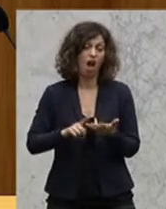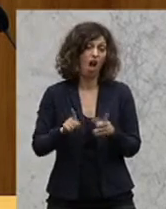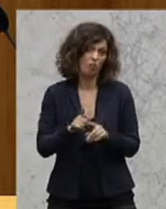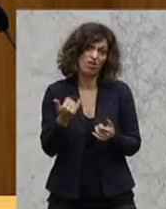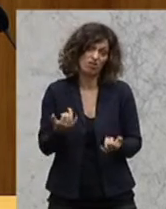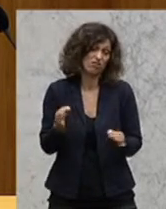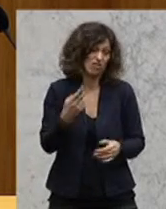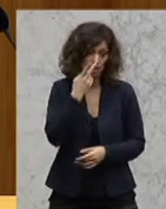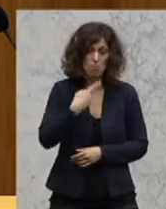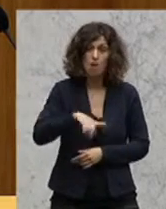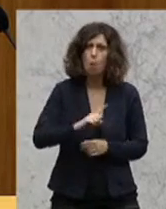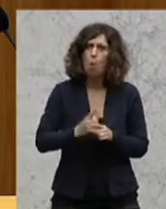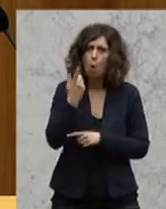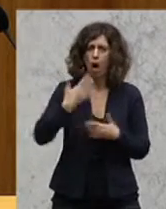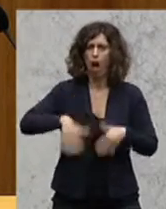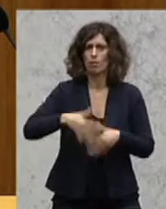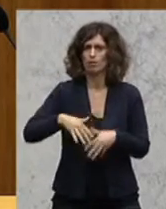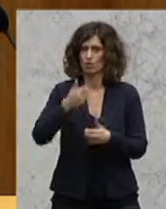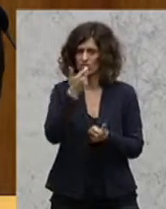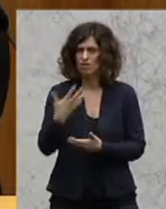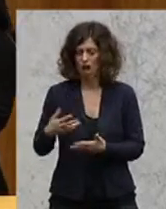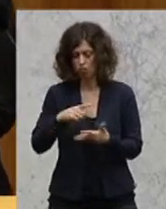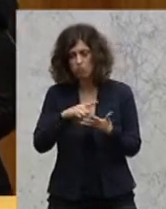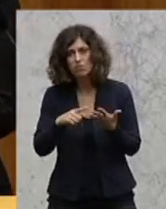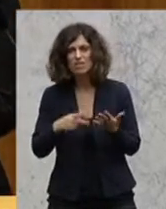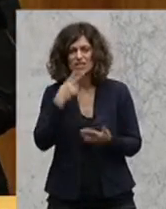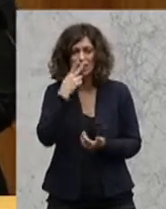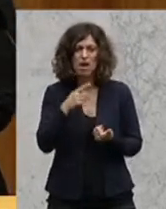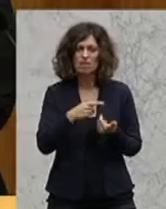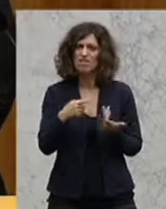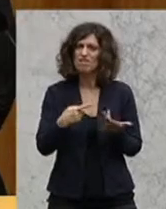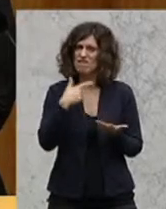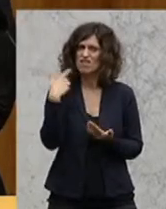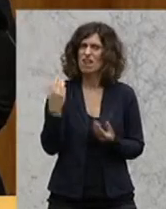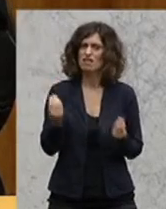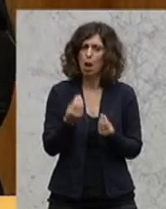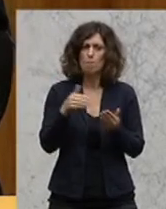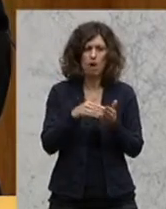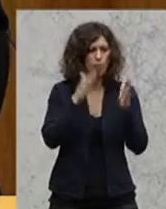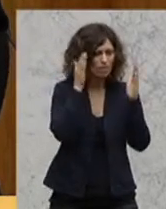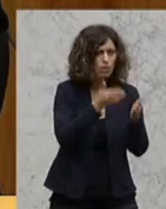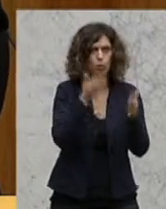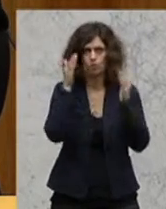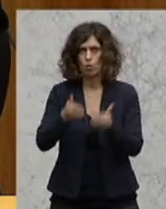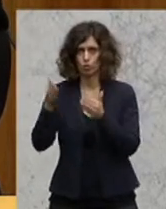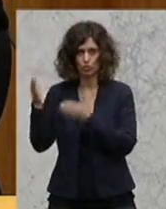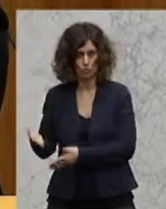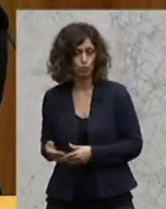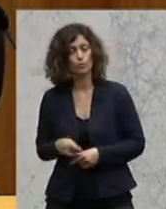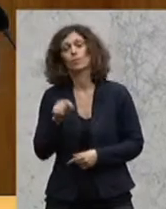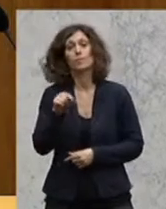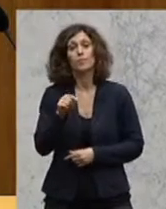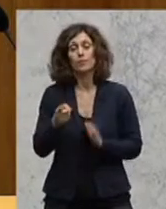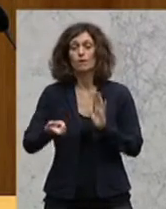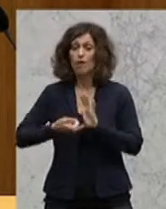Arbeitslosenzahlen alles Bereiche, die hier unseren Fokus brauchen. Und genau diese